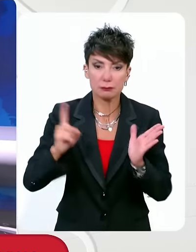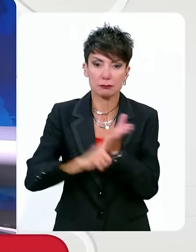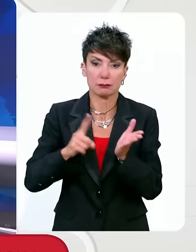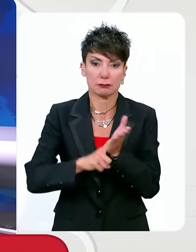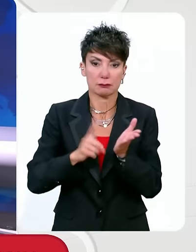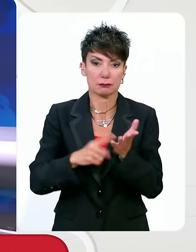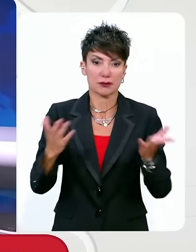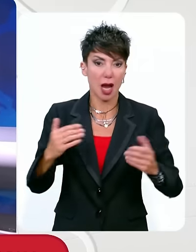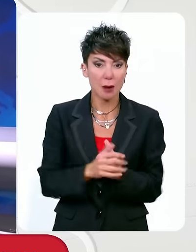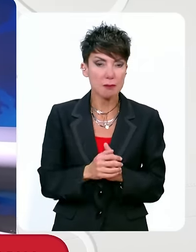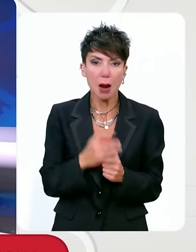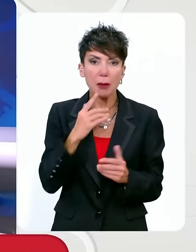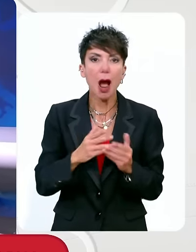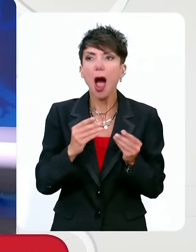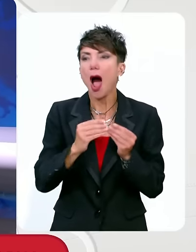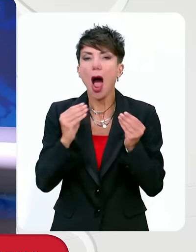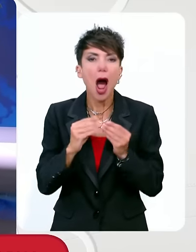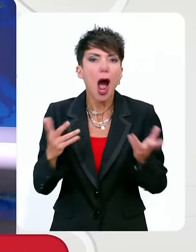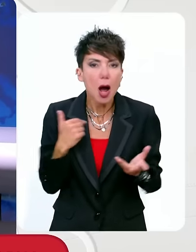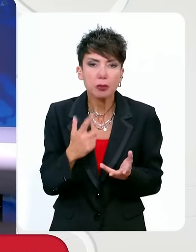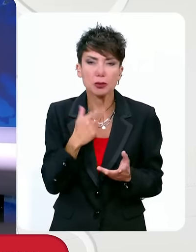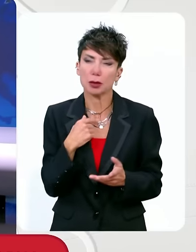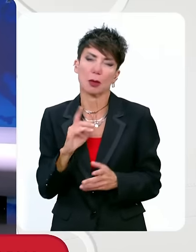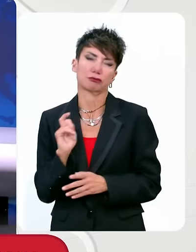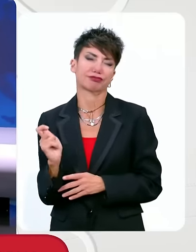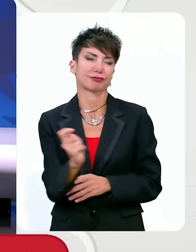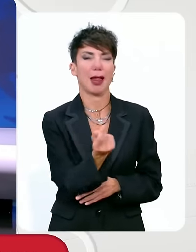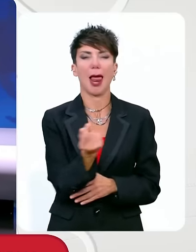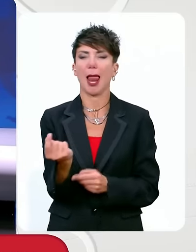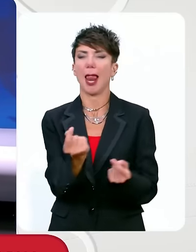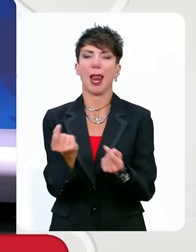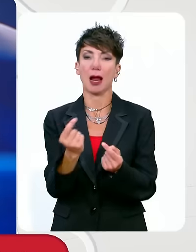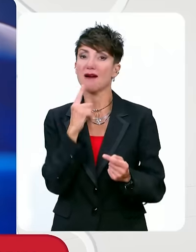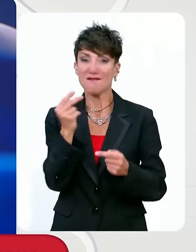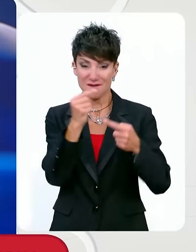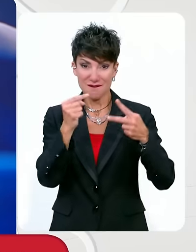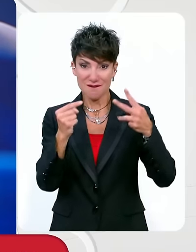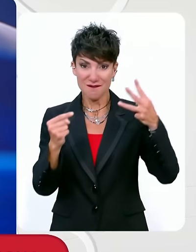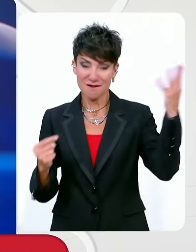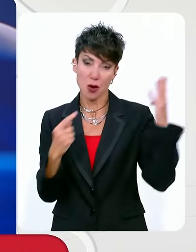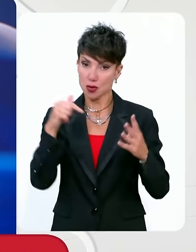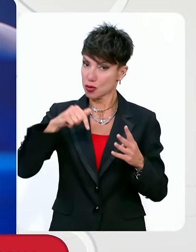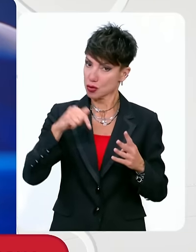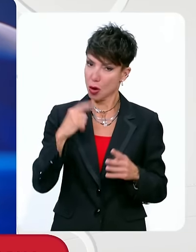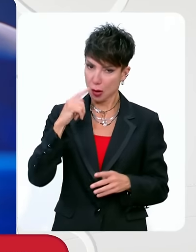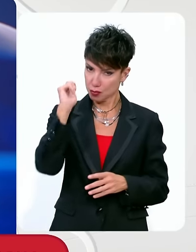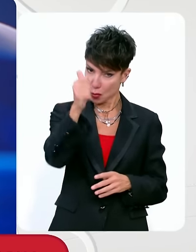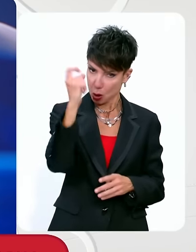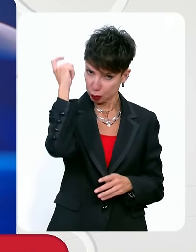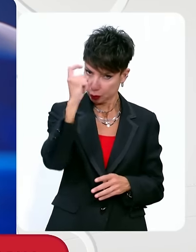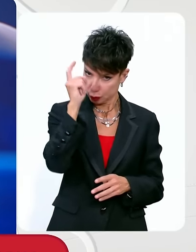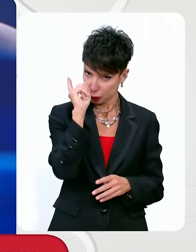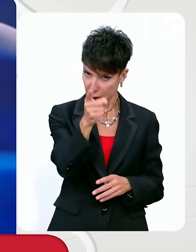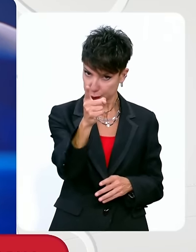ζεστό χρήμα, δίνεται σε λίγους. Άρα, λοιπόν, σε αυτά τα ζητήματα μπορεί τώρα να τα σκεφτεί ο ελληνικός λαός